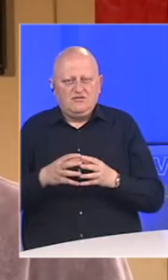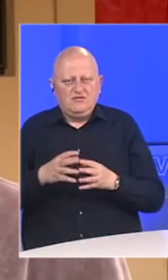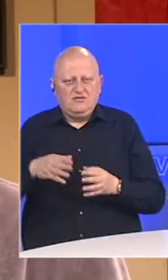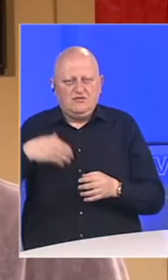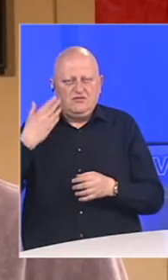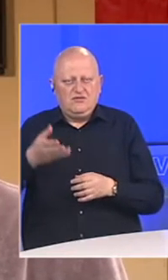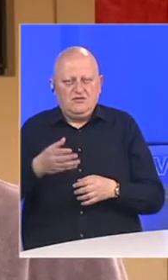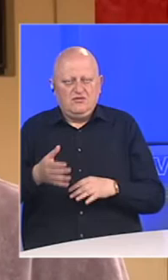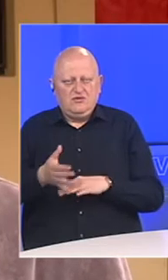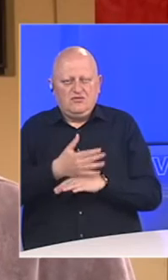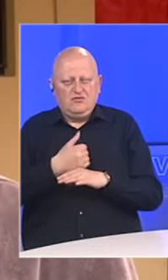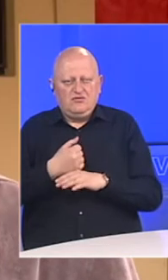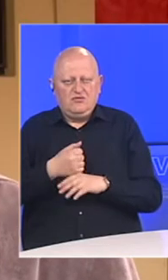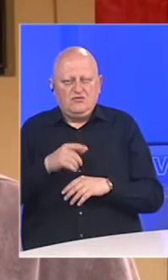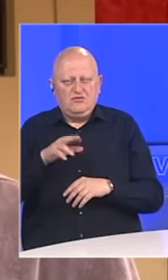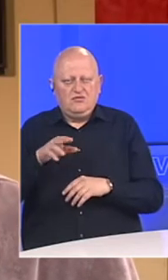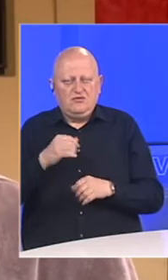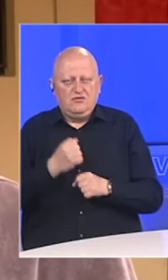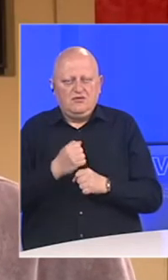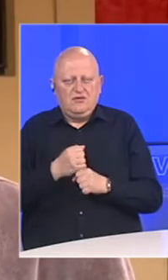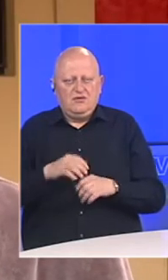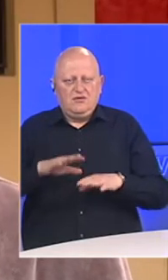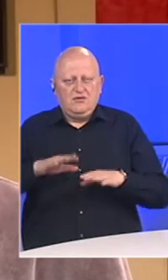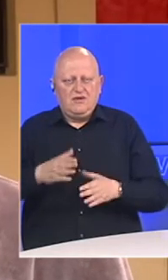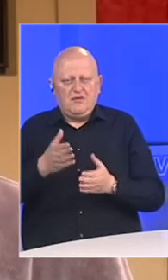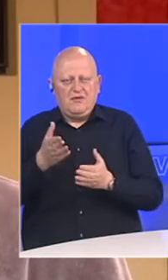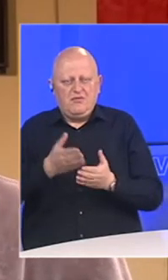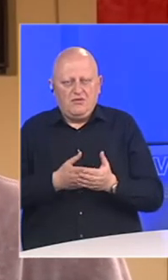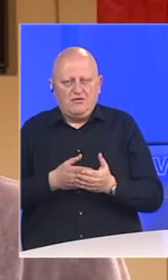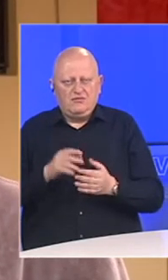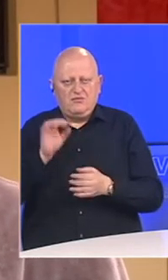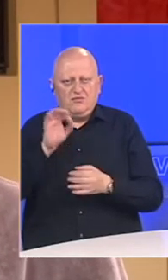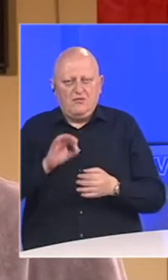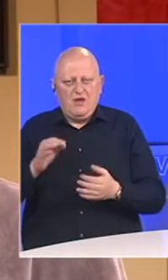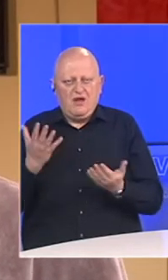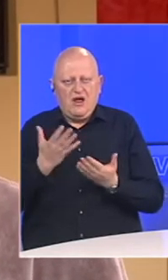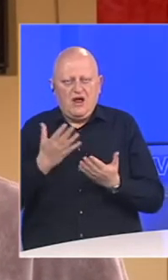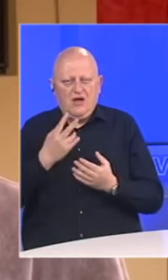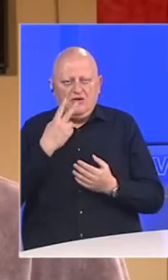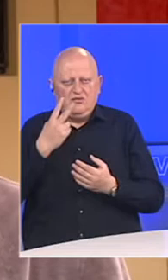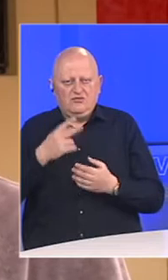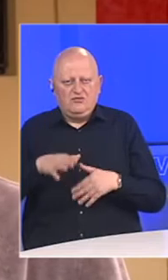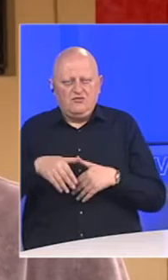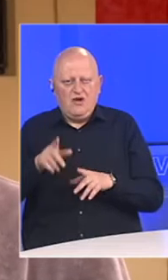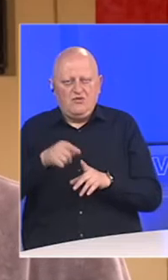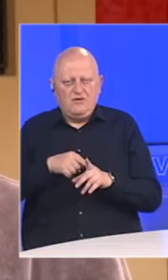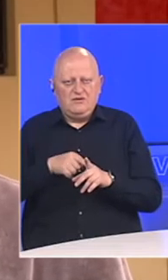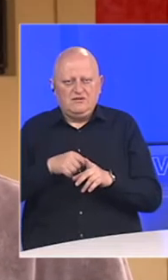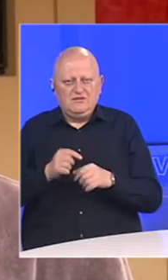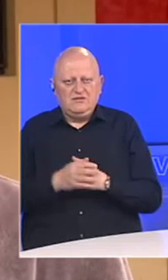toga smo isporistili to da održimo određeni sastav, da pravimo presjek prema i planu kako je to predliđeno u majom mjesecu.